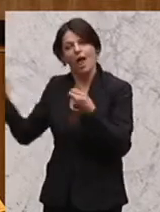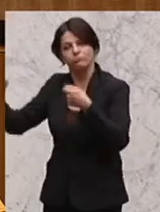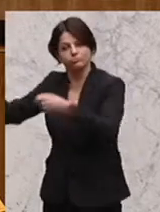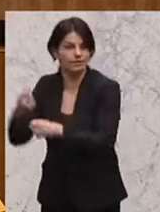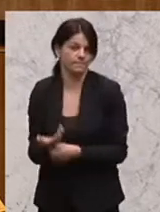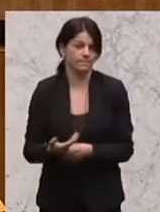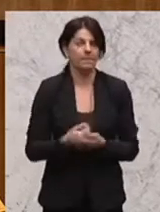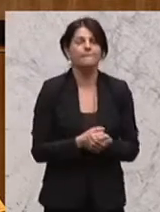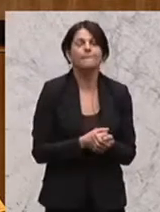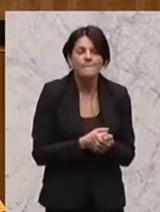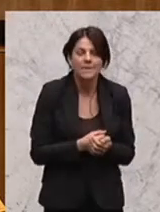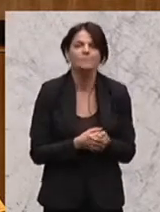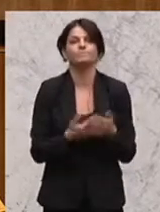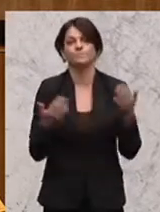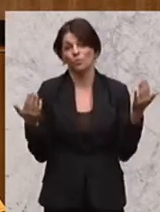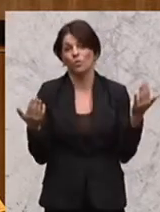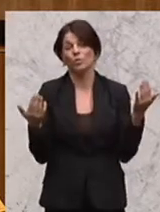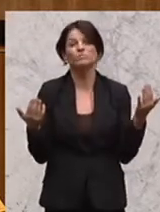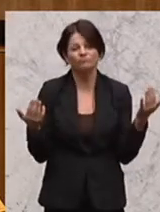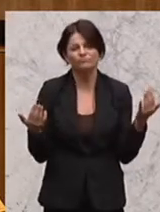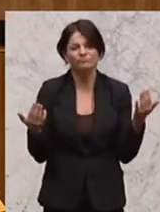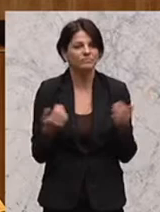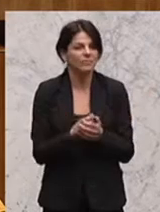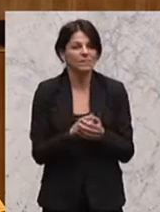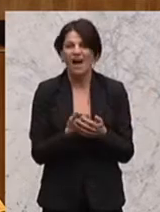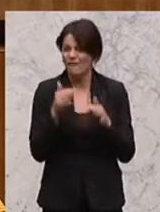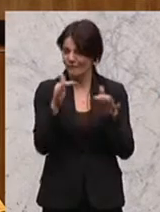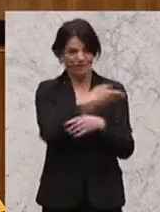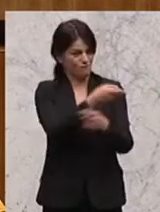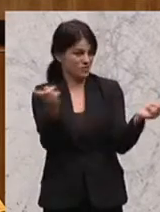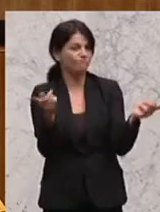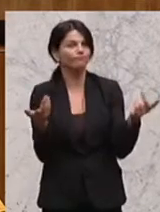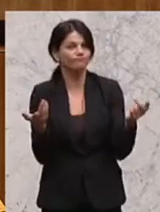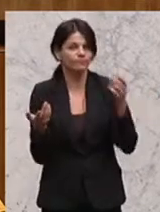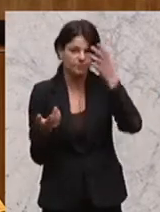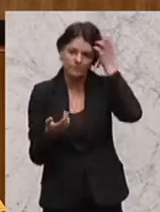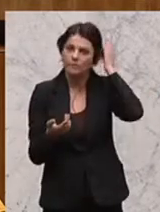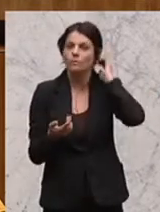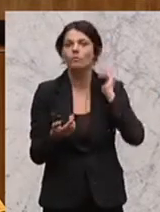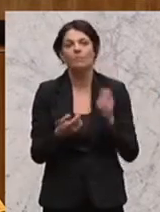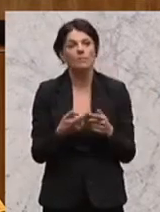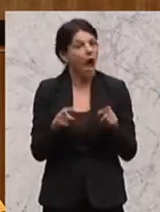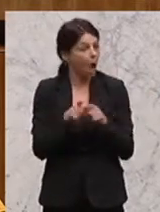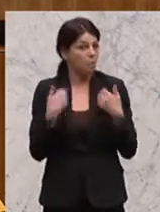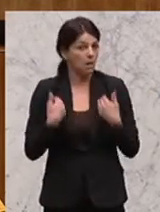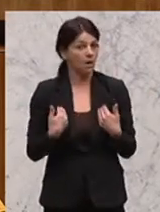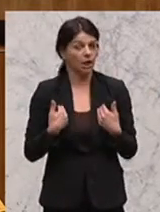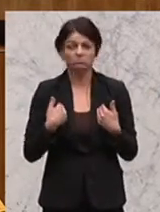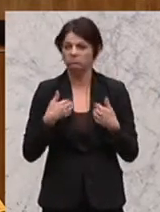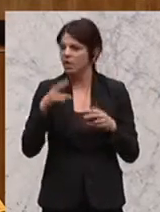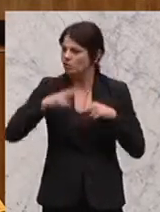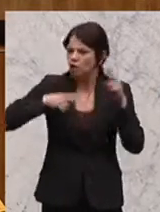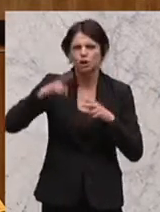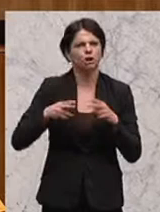Ja, und wie viele von Ihnen kommen auch bei mir die Anrufe von